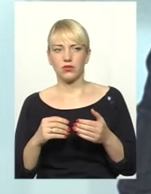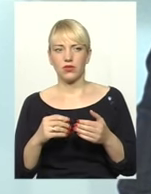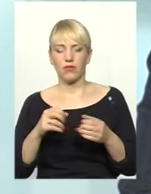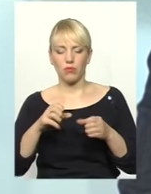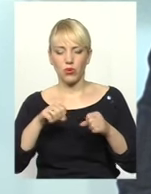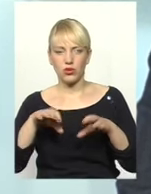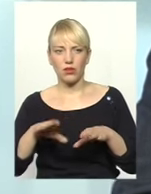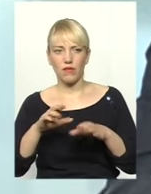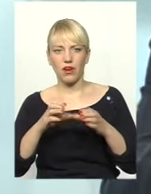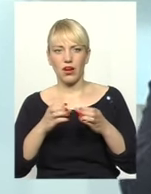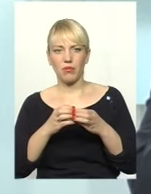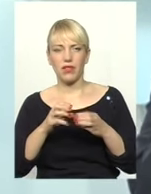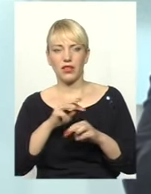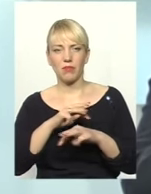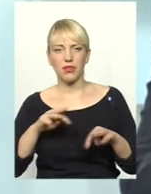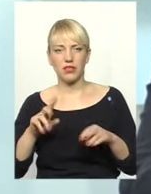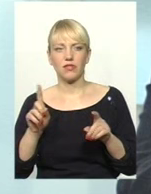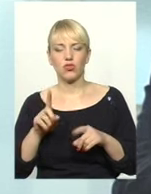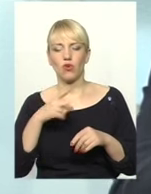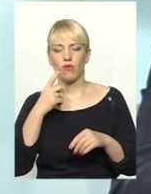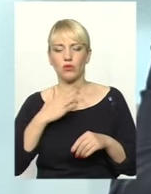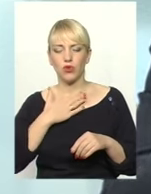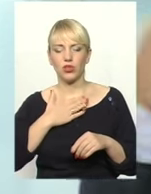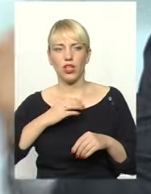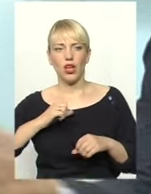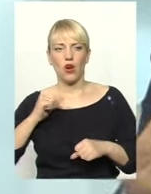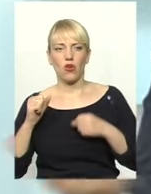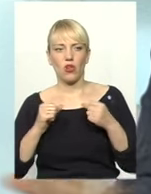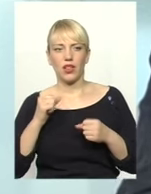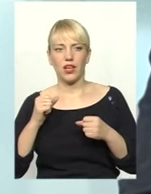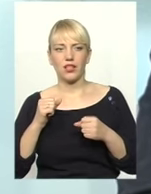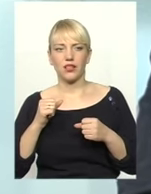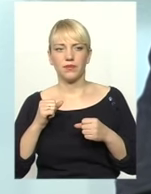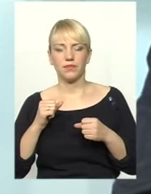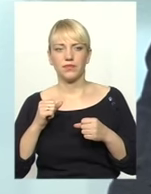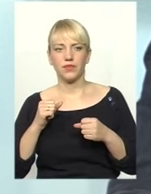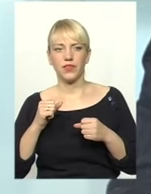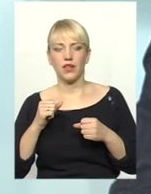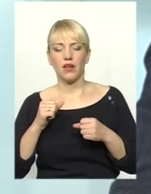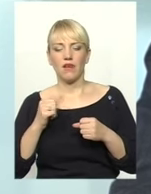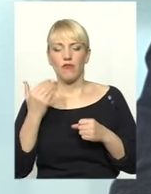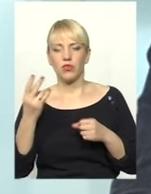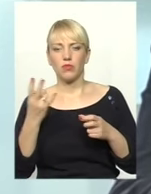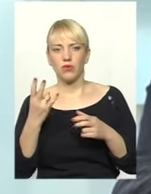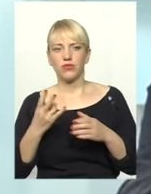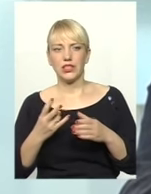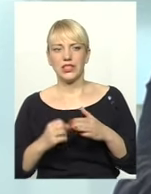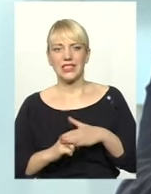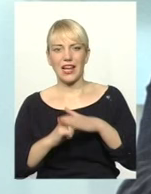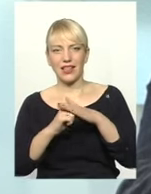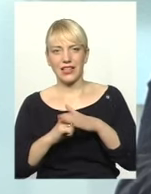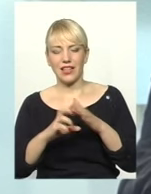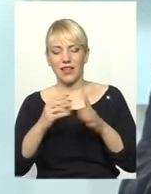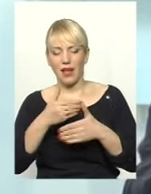Кабінету міністрів. те, що говорять мої колеги, я підтримую, підтримую всіх сказаним в суді. Вони повинні закладати, а ми вже далі